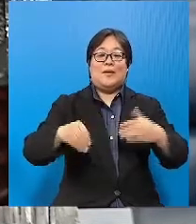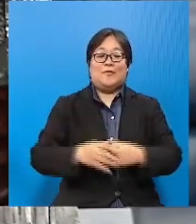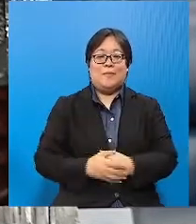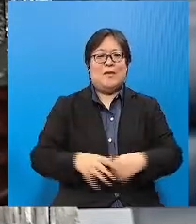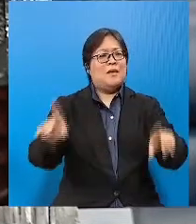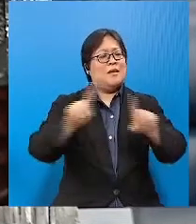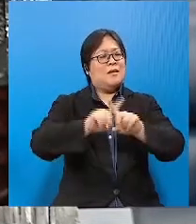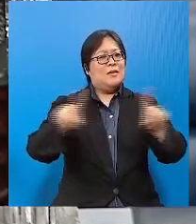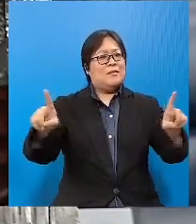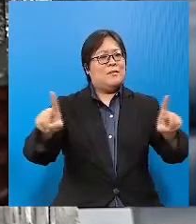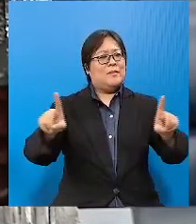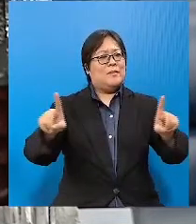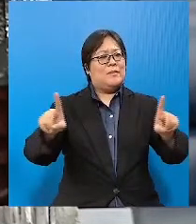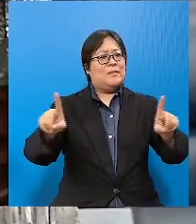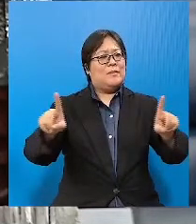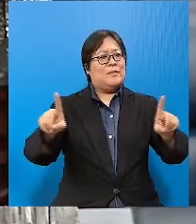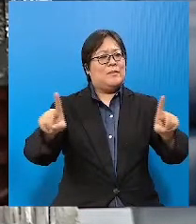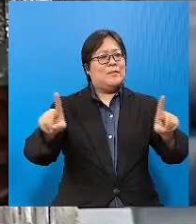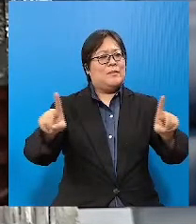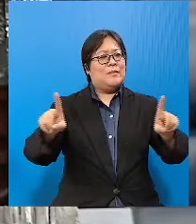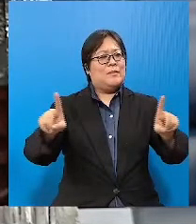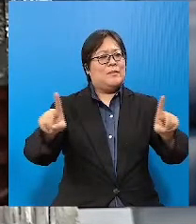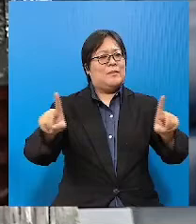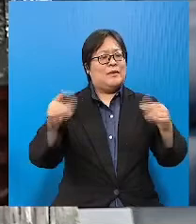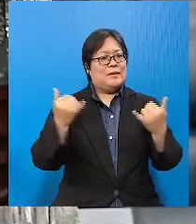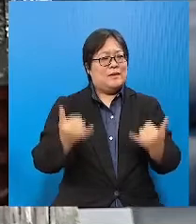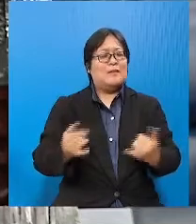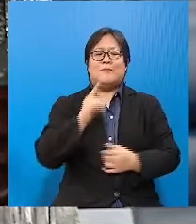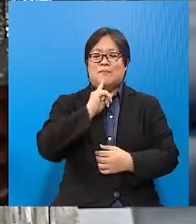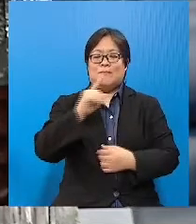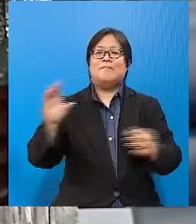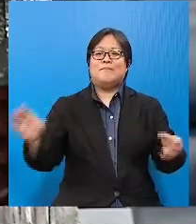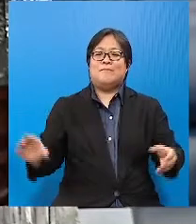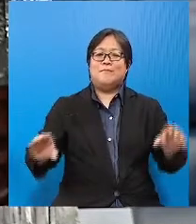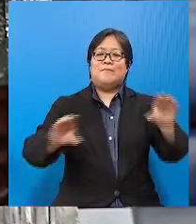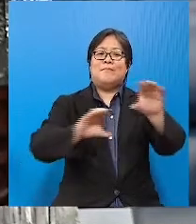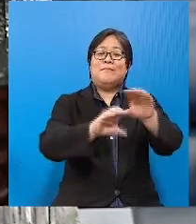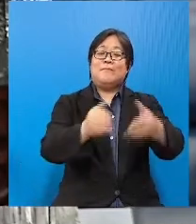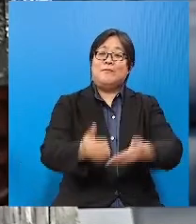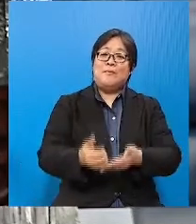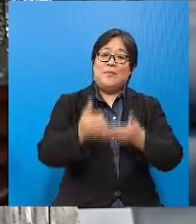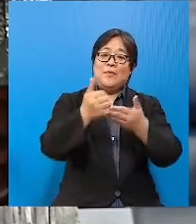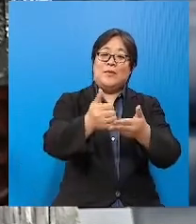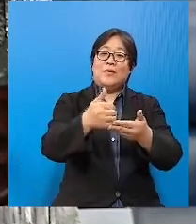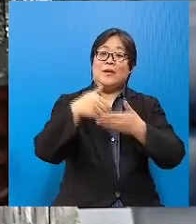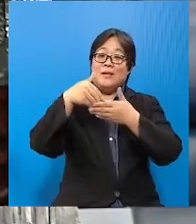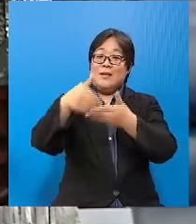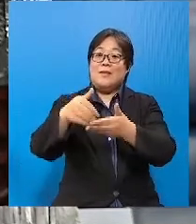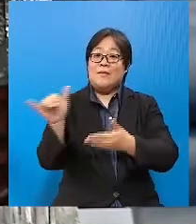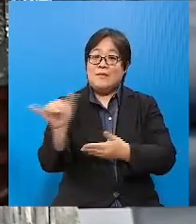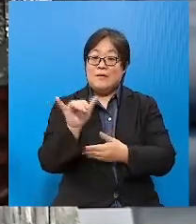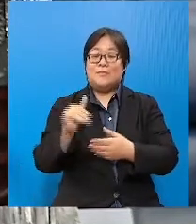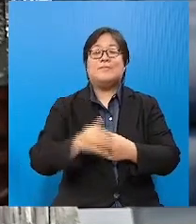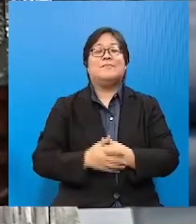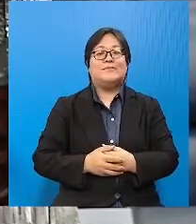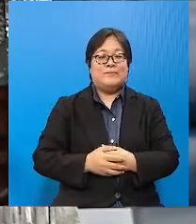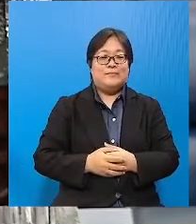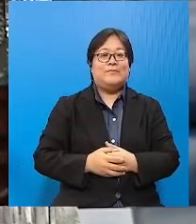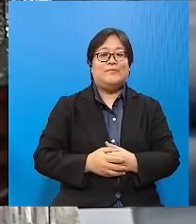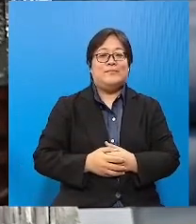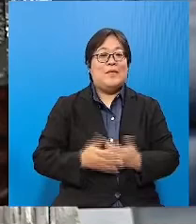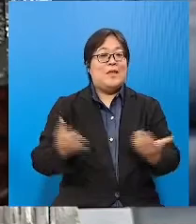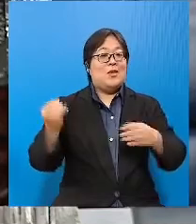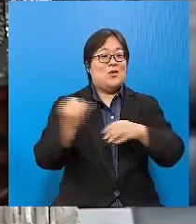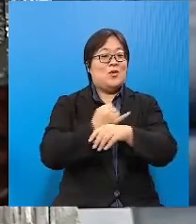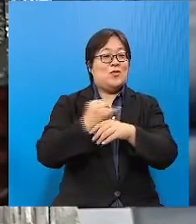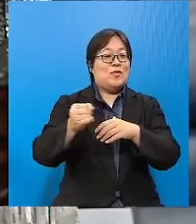Walaubagaimanapun pada masa yang sama, meskipun pemberian bantuan, subsidi dan insentif dilaksanakan bagi